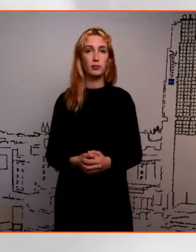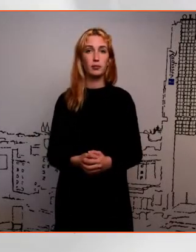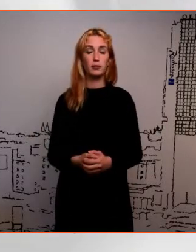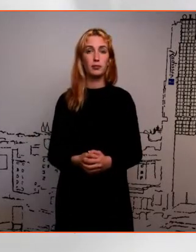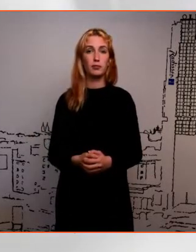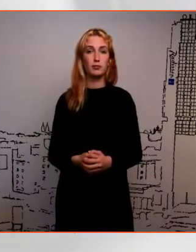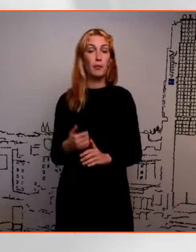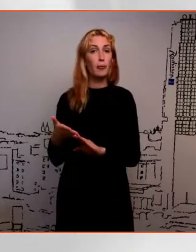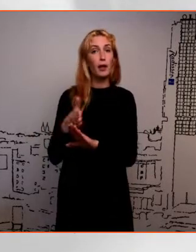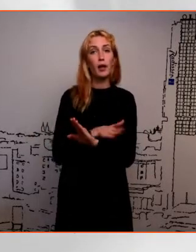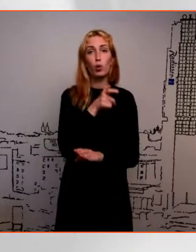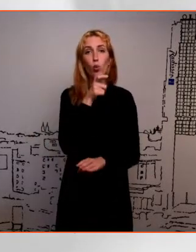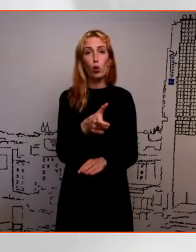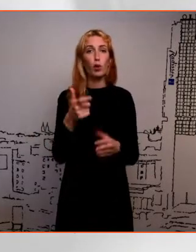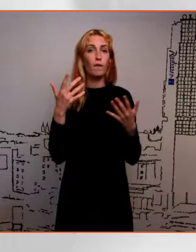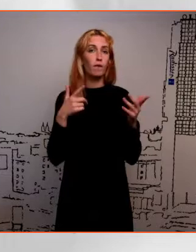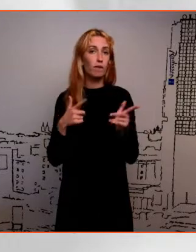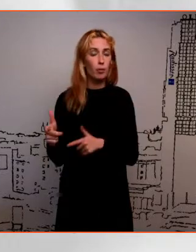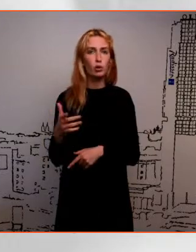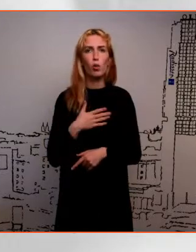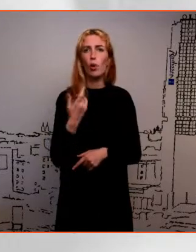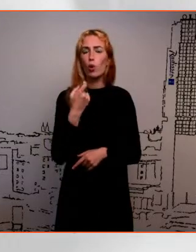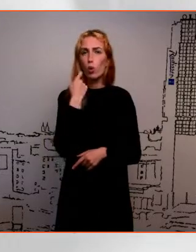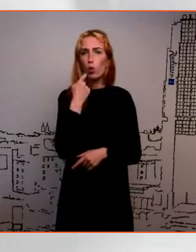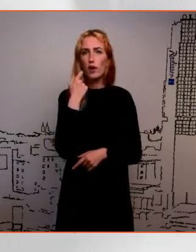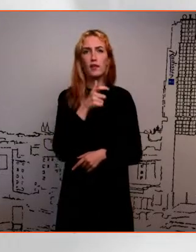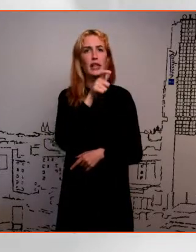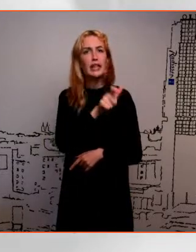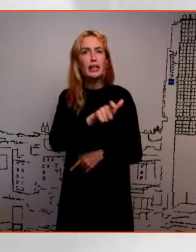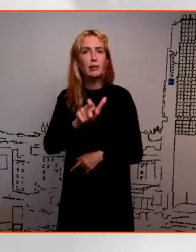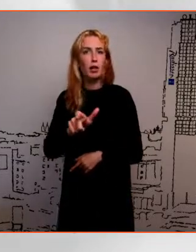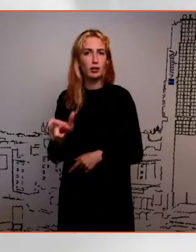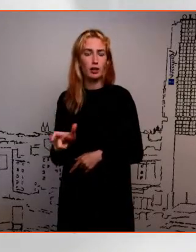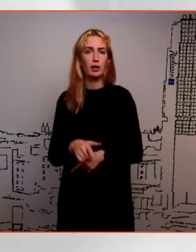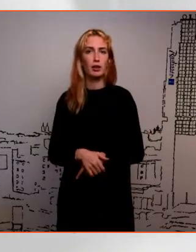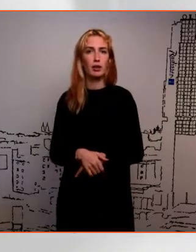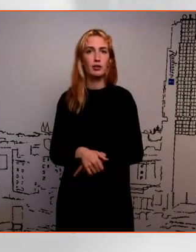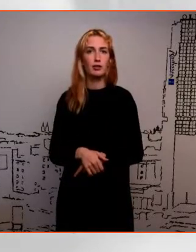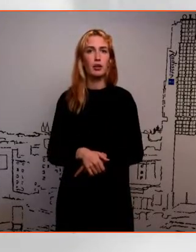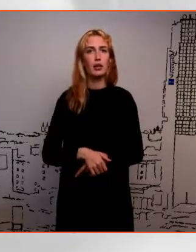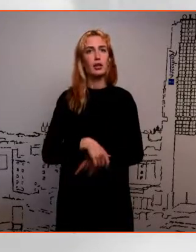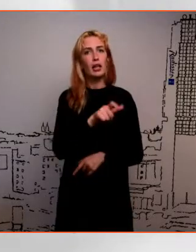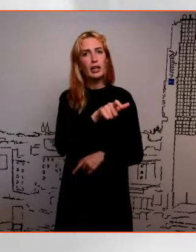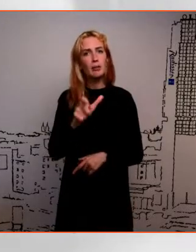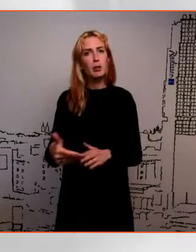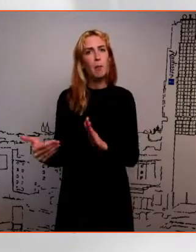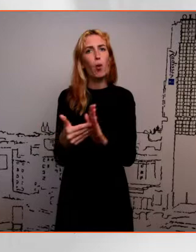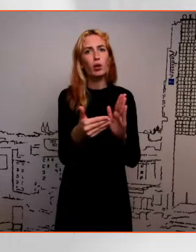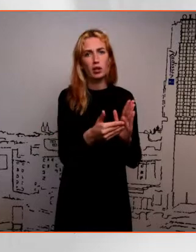Nagu enne mainisin, et mind huvitavad väga inimeste blokid ja miks inimesed ei lähe pigem